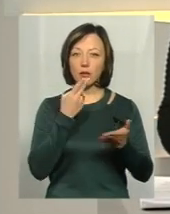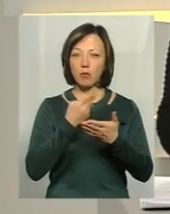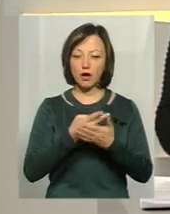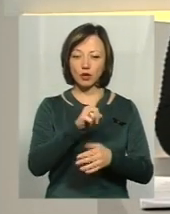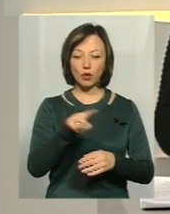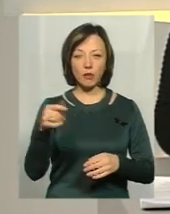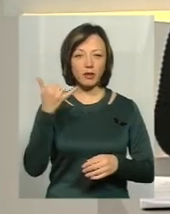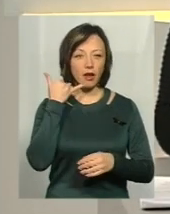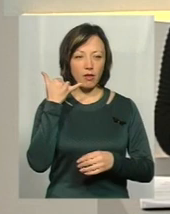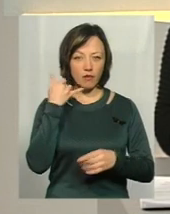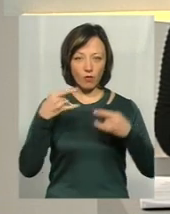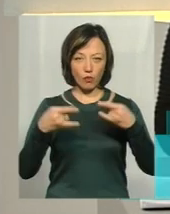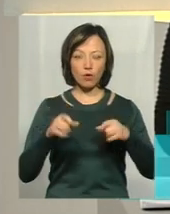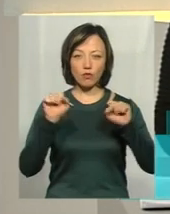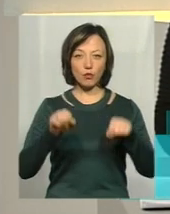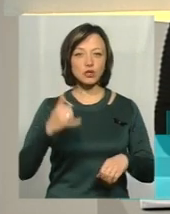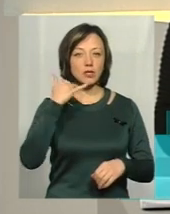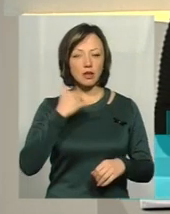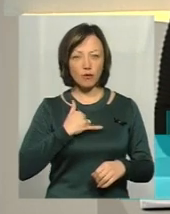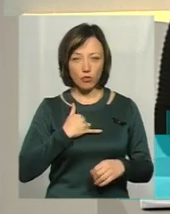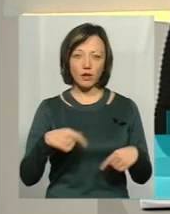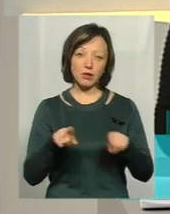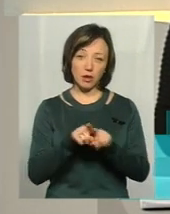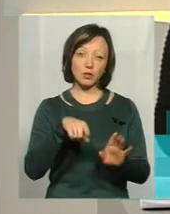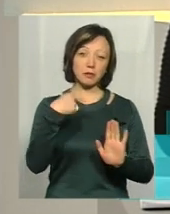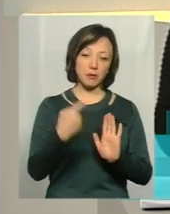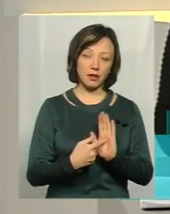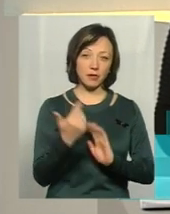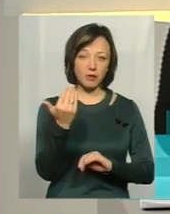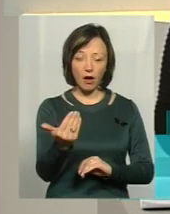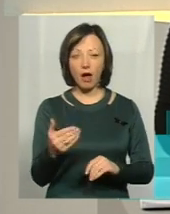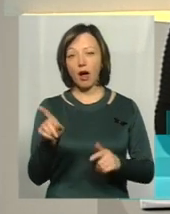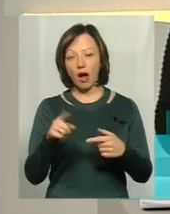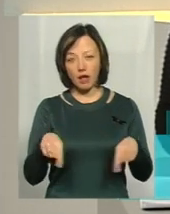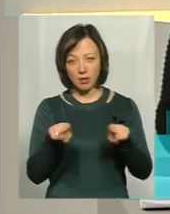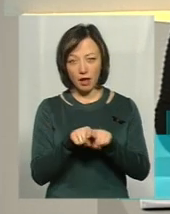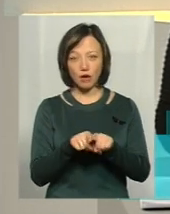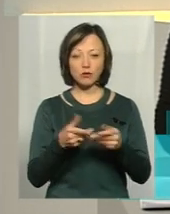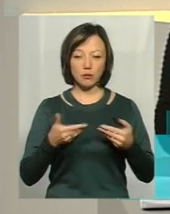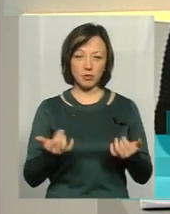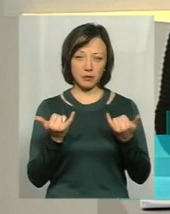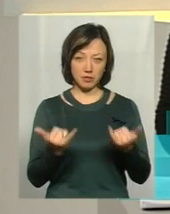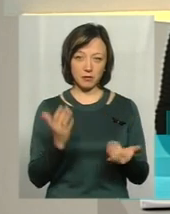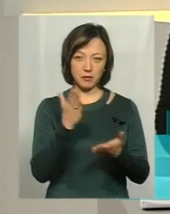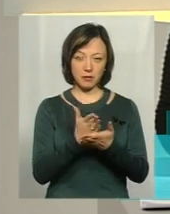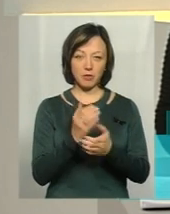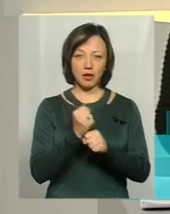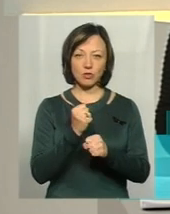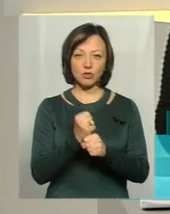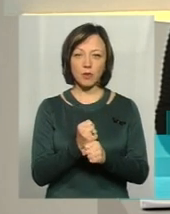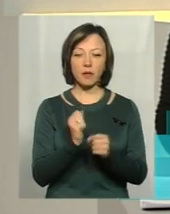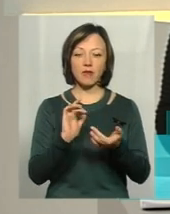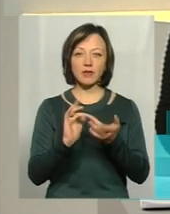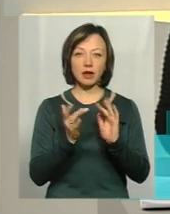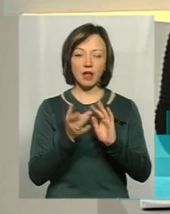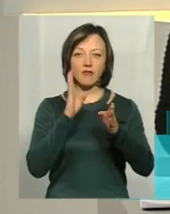номера телефонів, за якими можете зателефонувати і також поставити питання. А також ми, на живо, працюємо і в соцмережах. Заходьте у